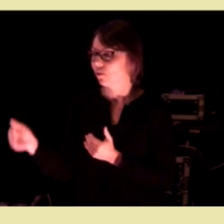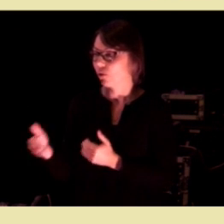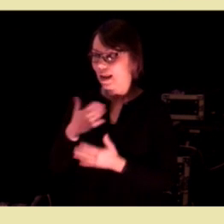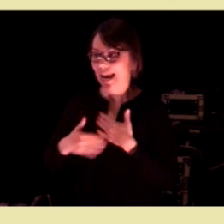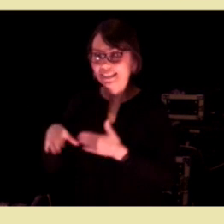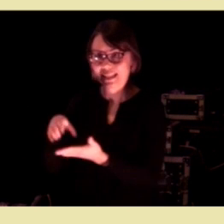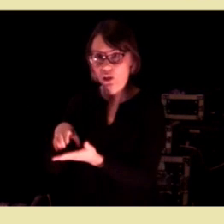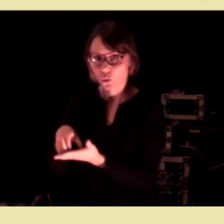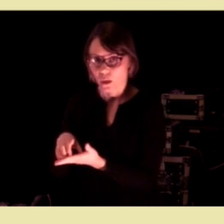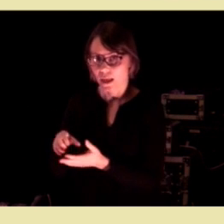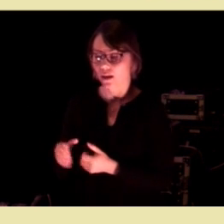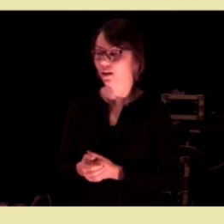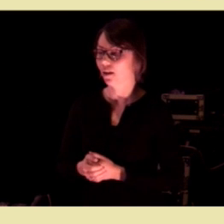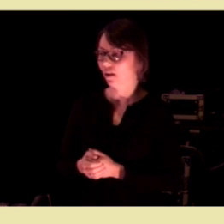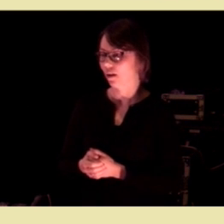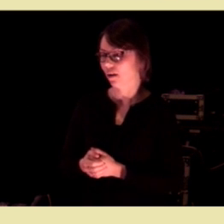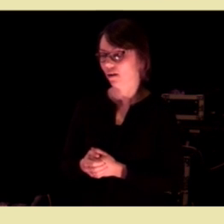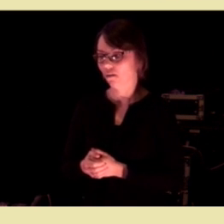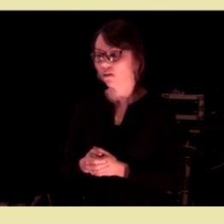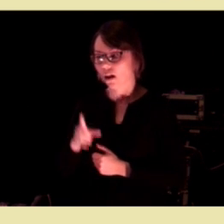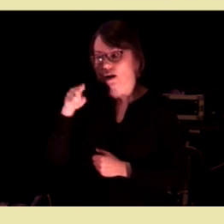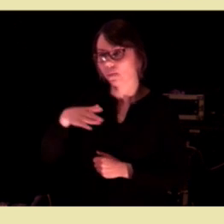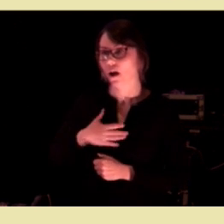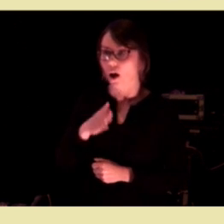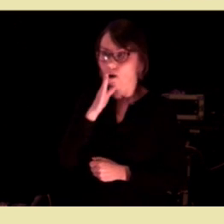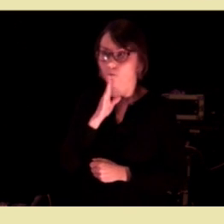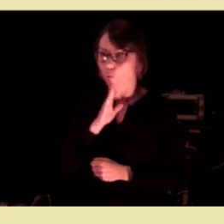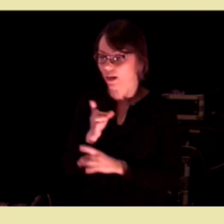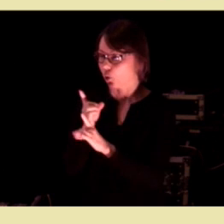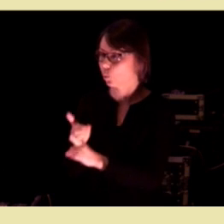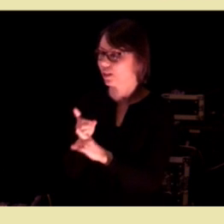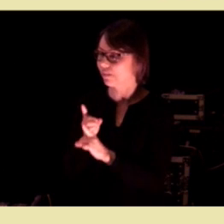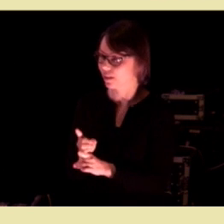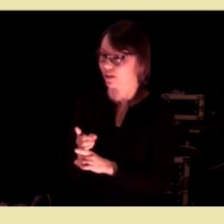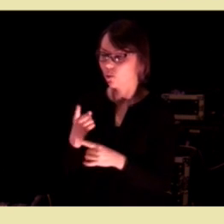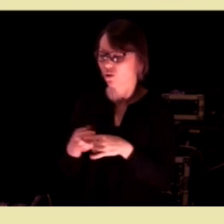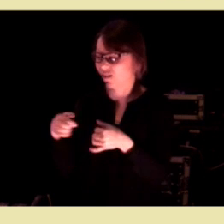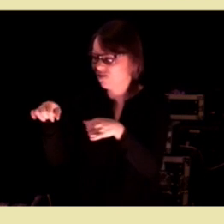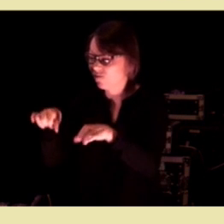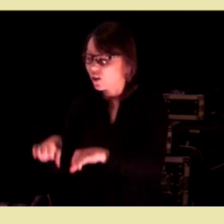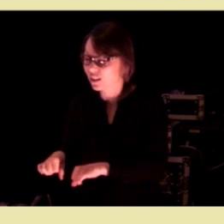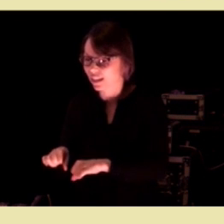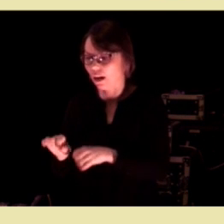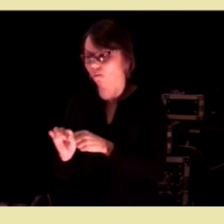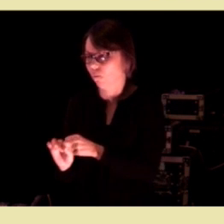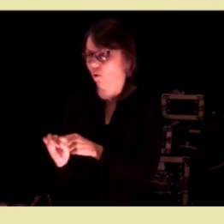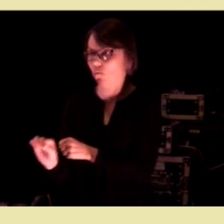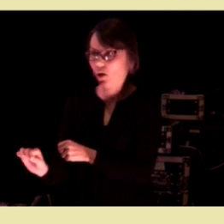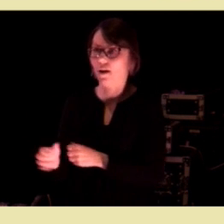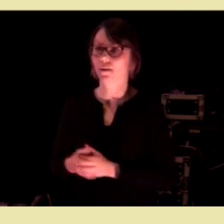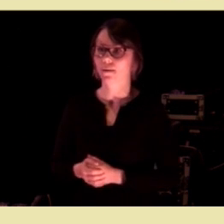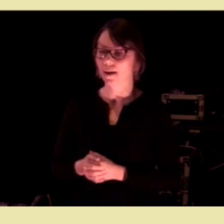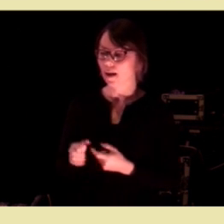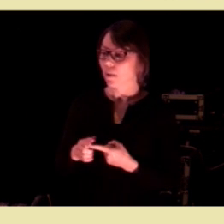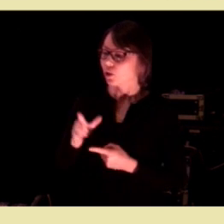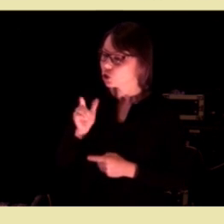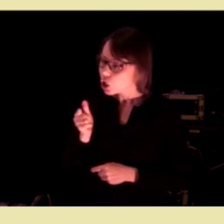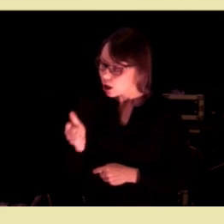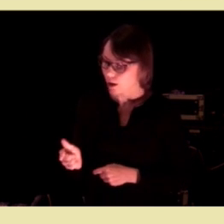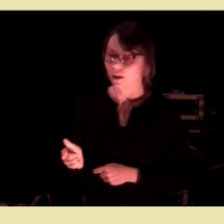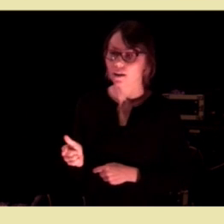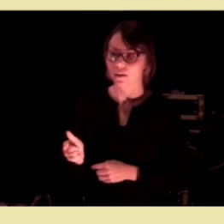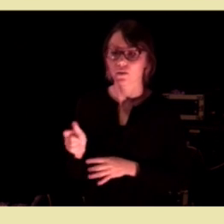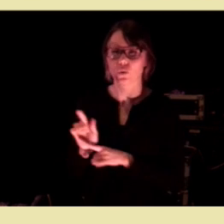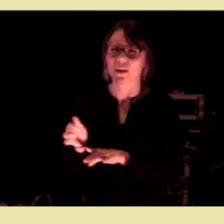helsestasjoner. Det kan ha alvorlige konsekvenser, og det kan være vanskelig å forebygge. Men nettopp